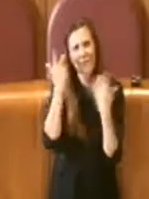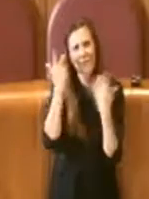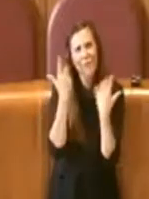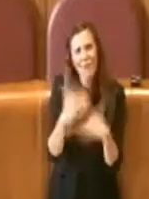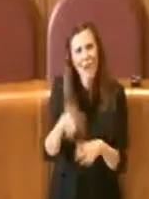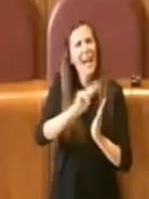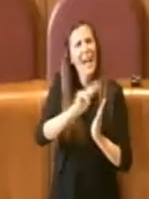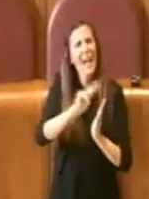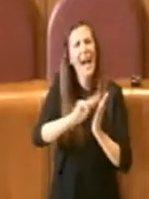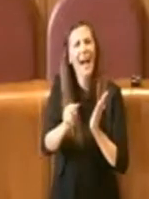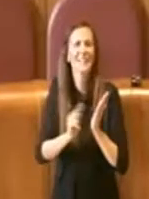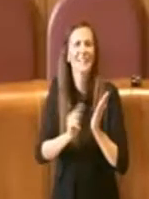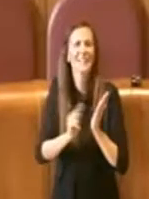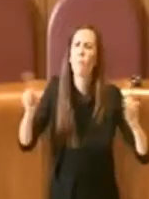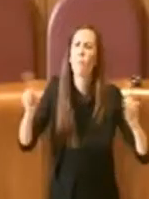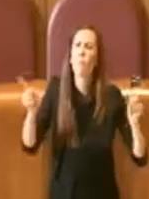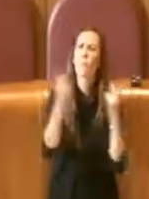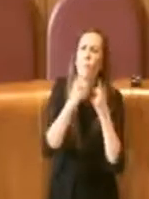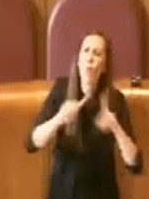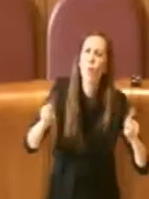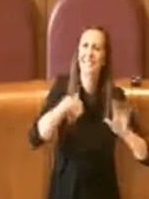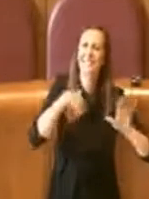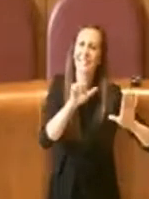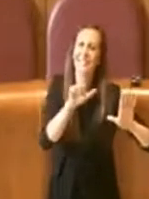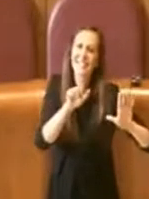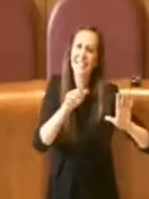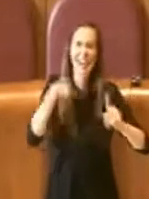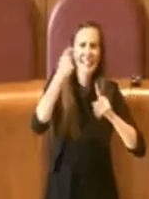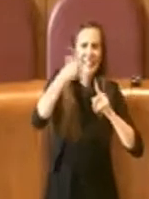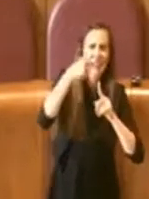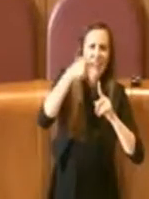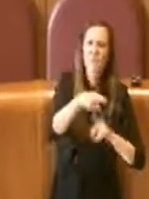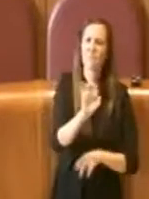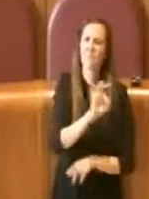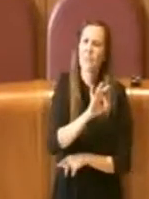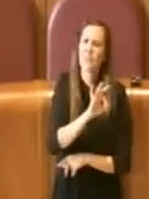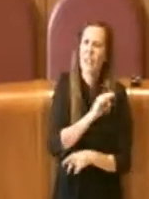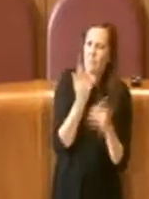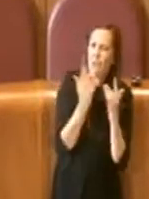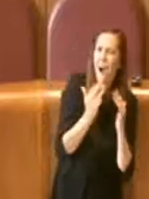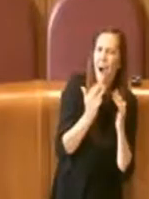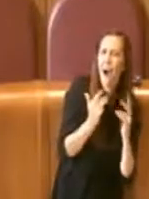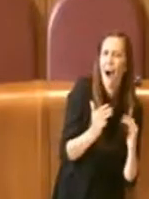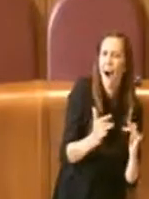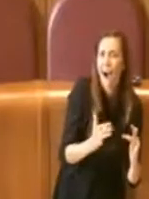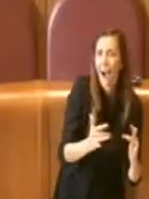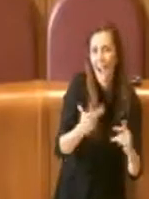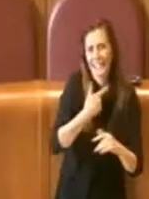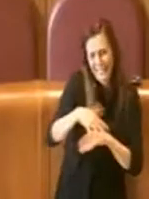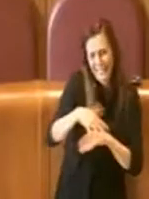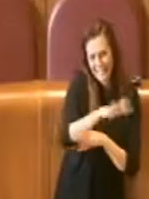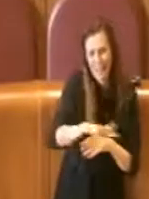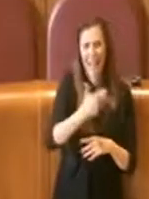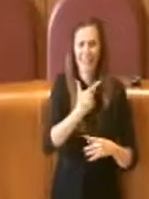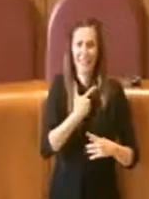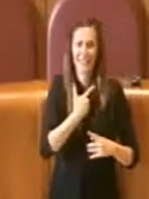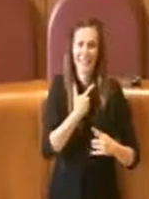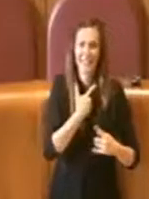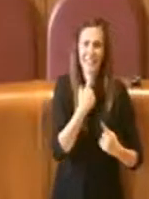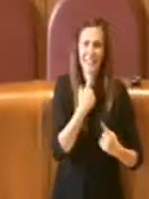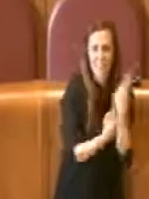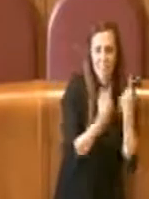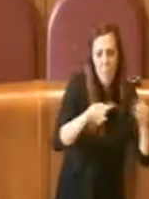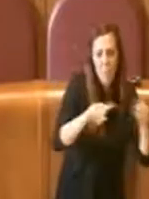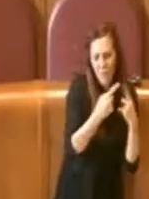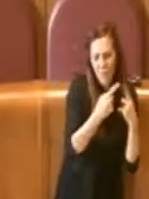scritto musiche per più di 60 film vincitori di premi importantissimi, spaziando tra generi compositivi diversi che fanno